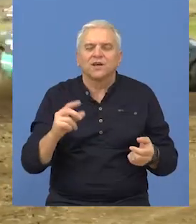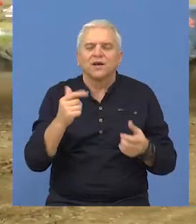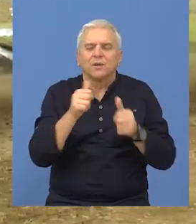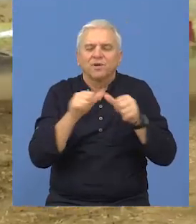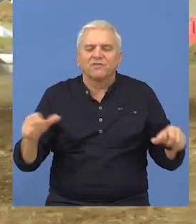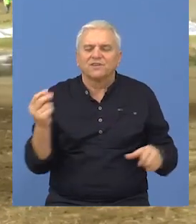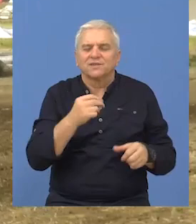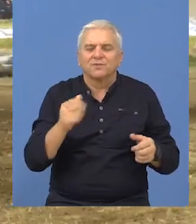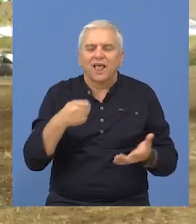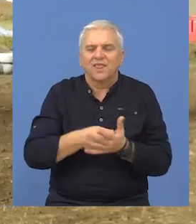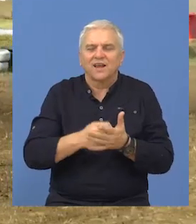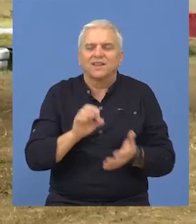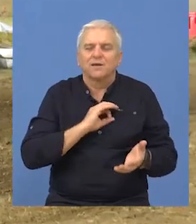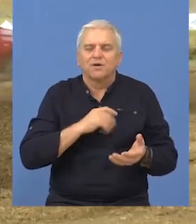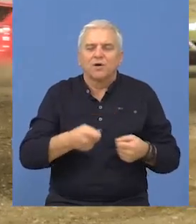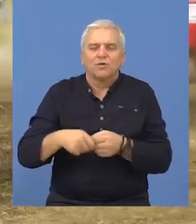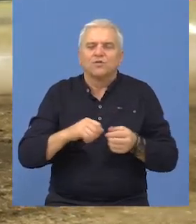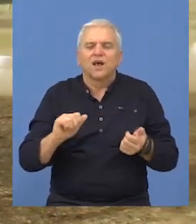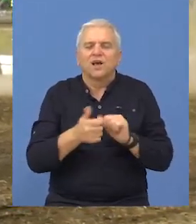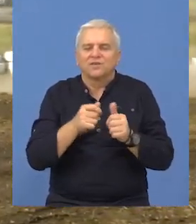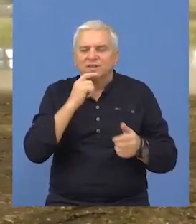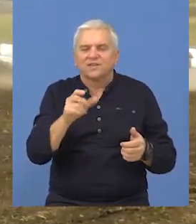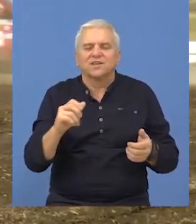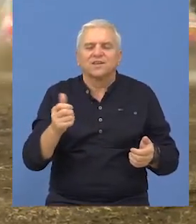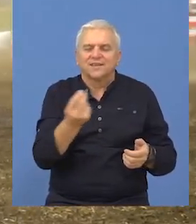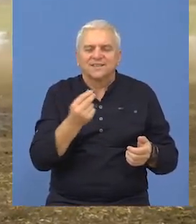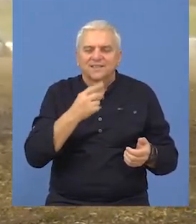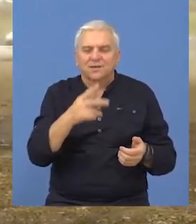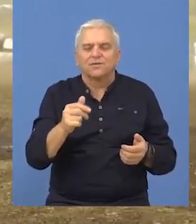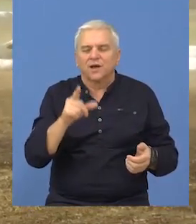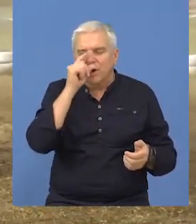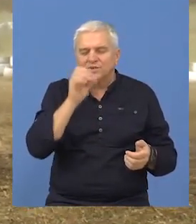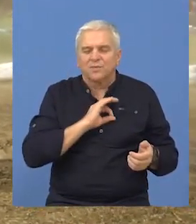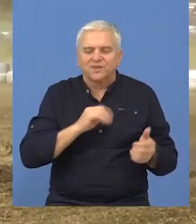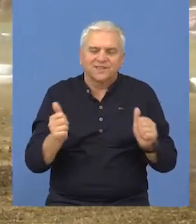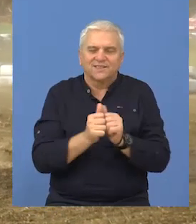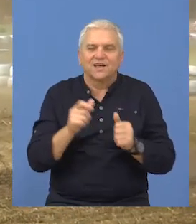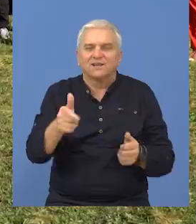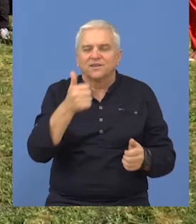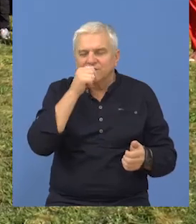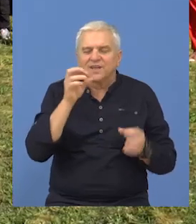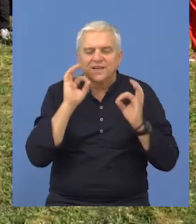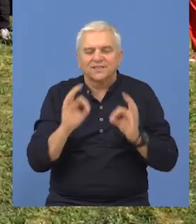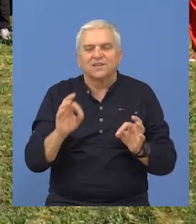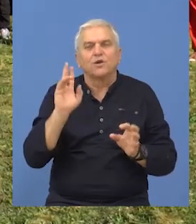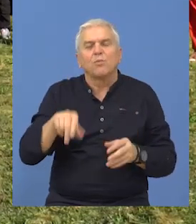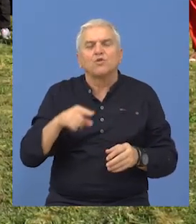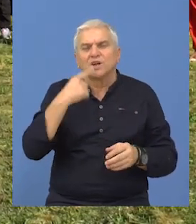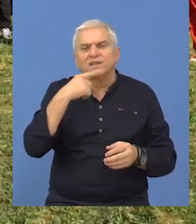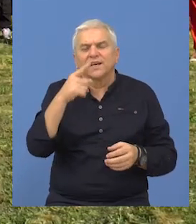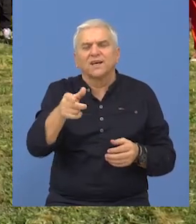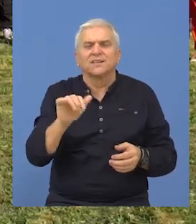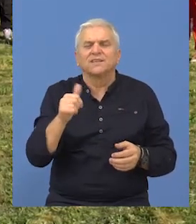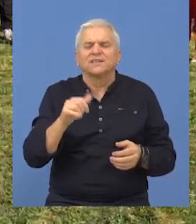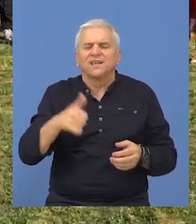pod nazivom Nagrada Bečeja u organizaciji Autocross Asocijacije Srbije i Opštine Bečej. Ono što se sigurno može